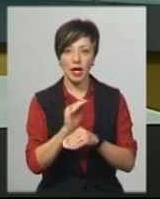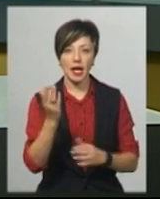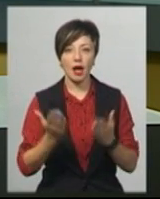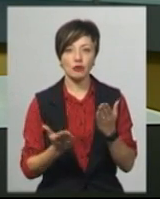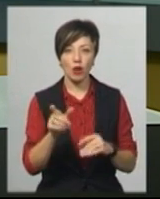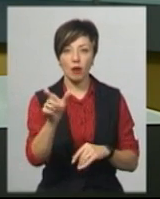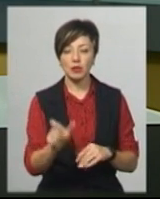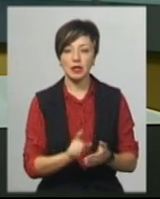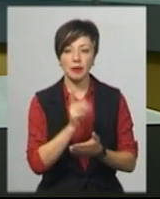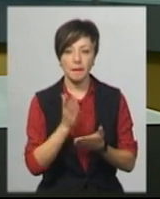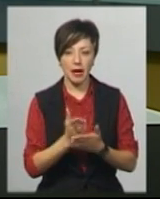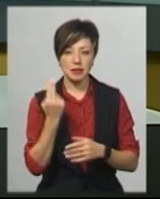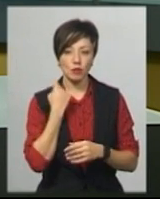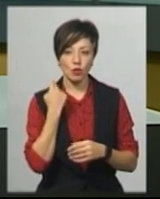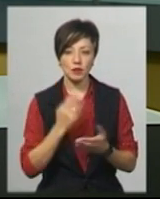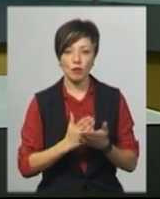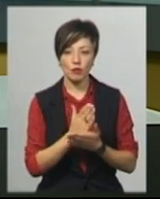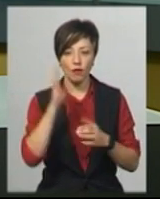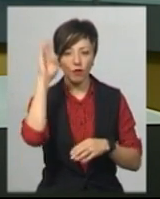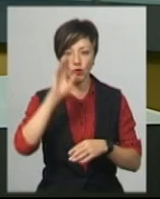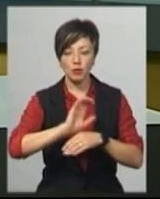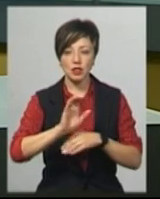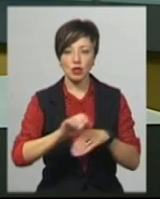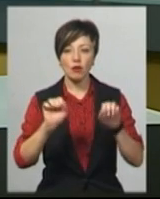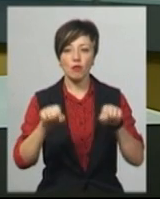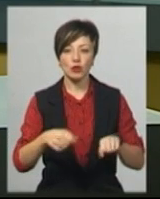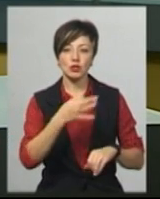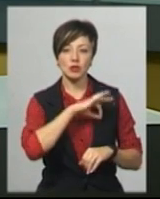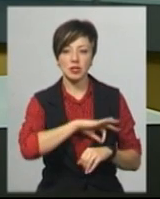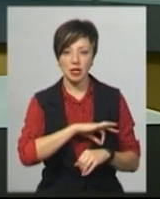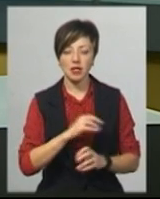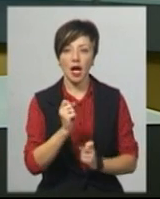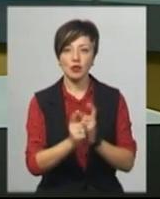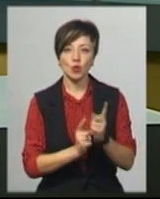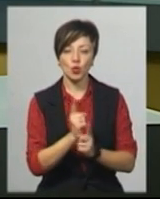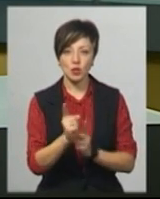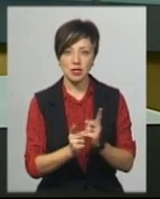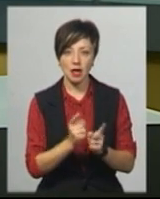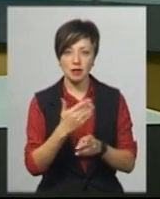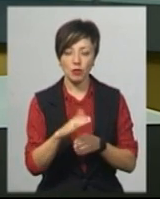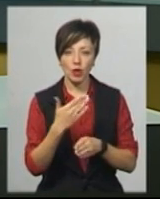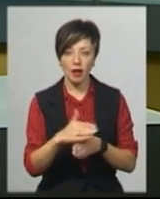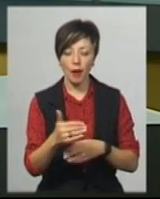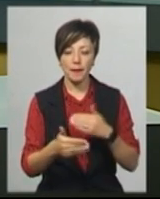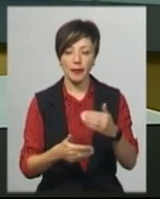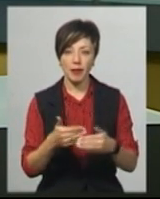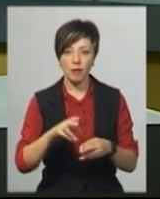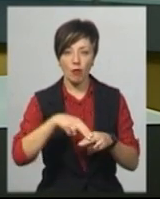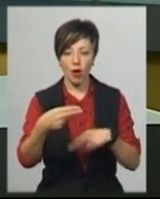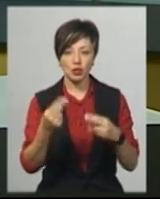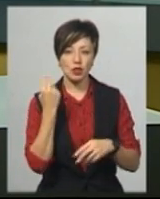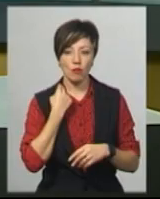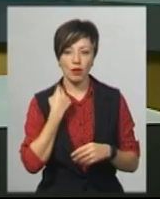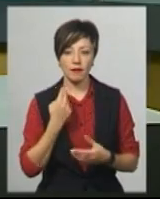якщо абонент має заборгованість за послуги з водопостачання, можна скористатися реструктуризацією, тобто поетапним погашенням